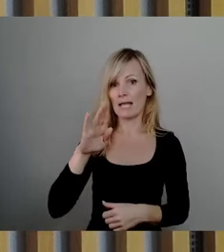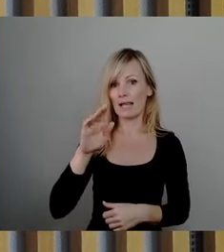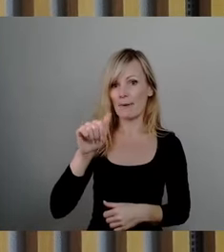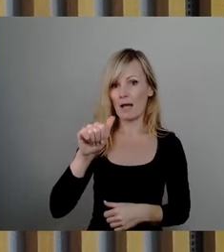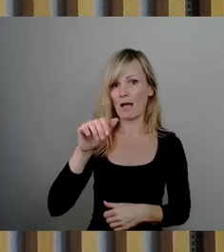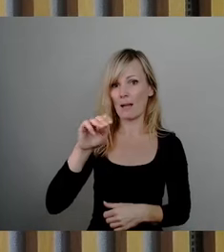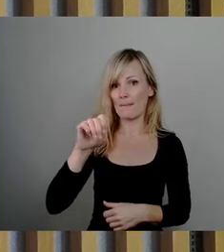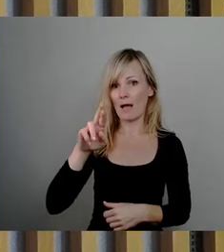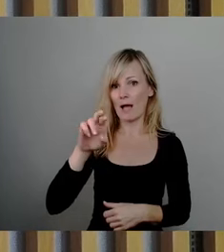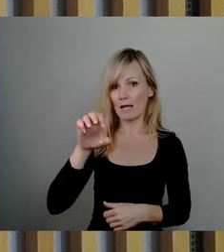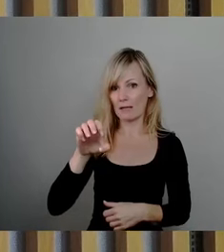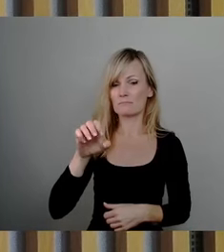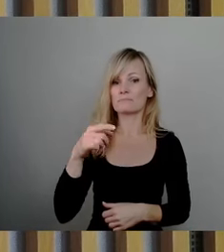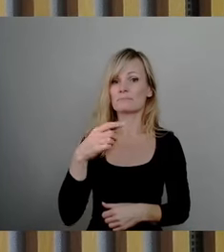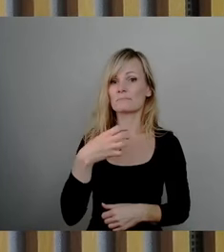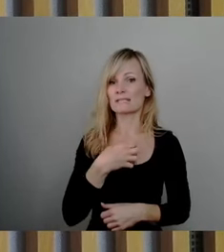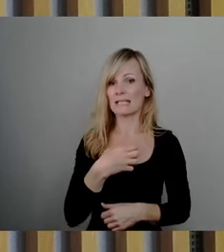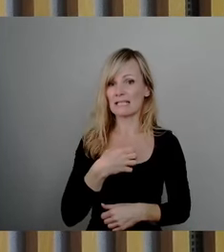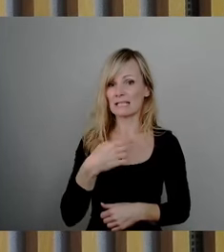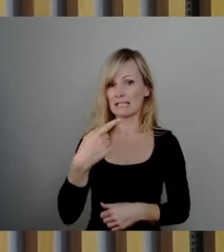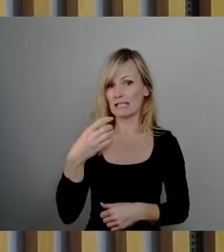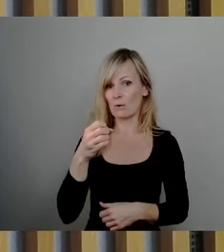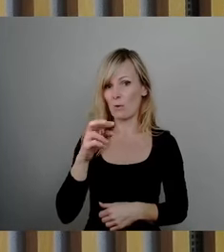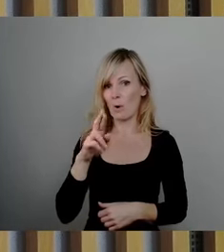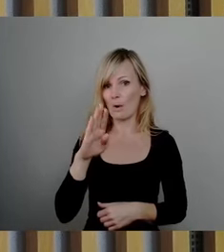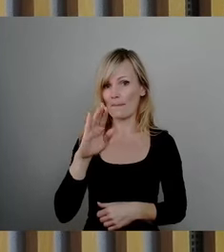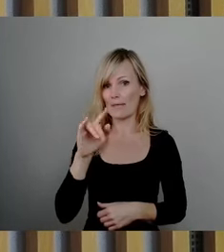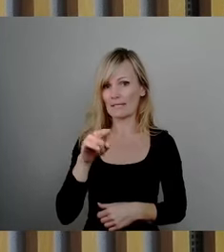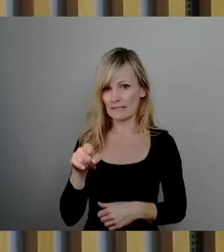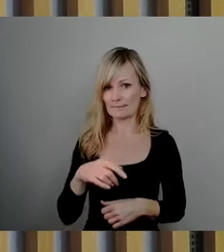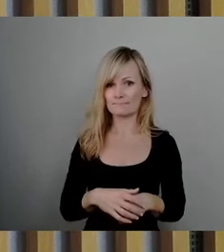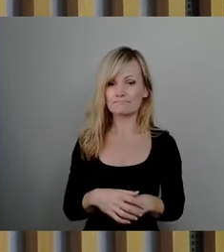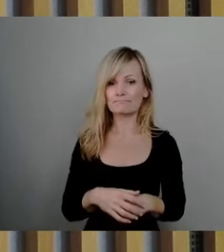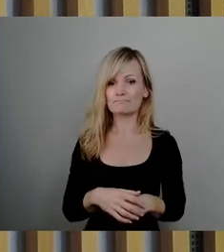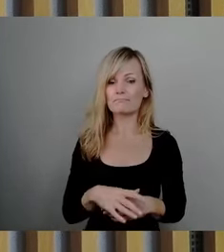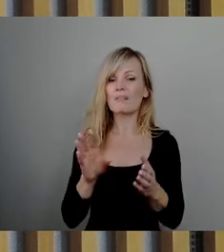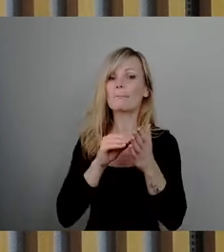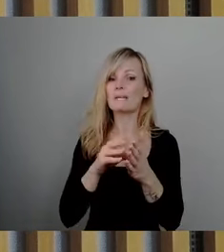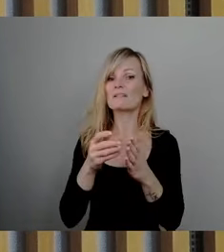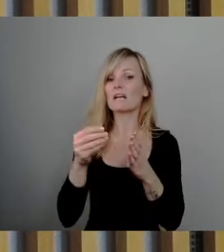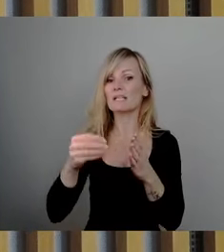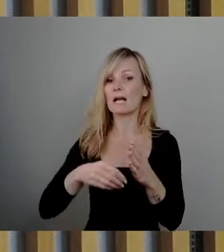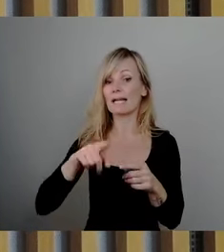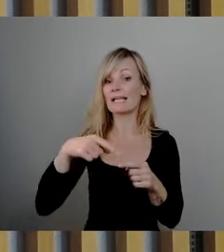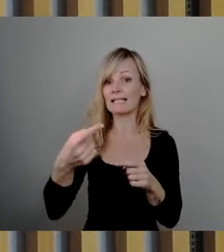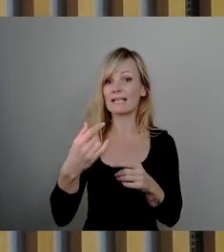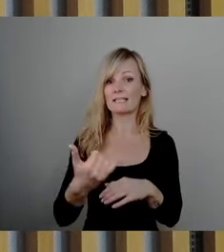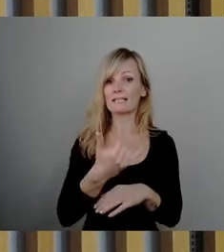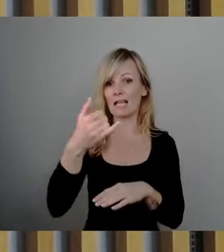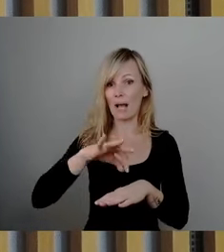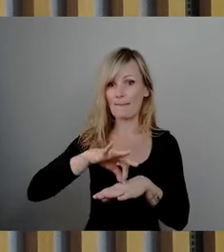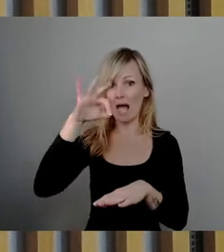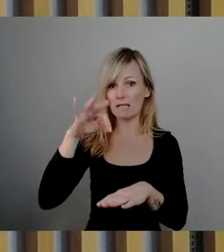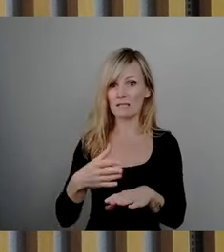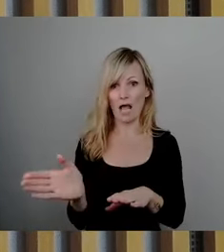Dort läuft ja der Mietvertrag im März des kommenden Jahres aus und das Problem